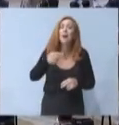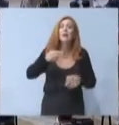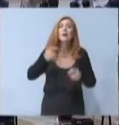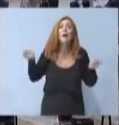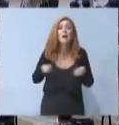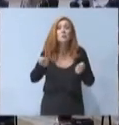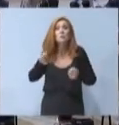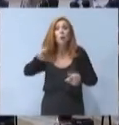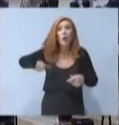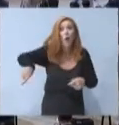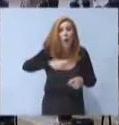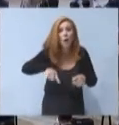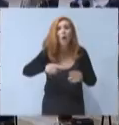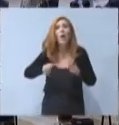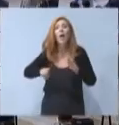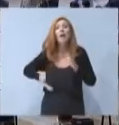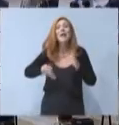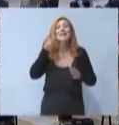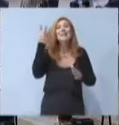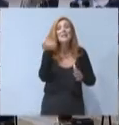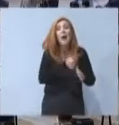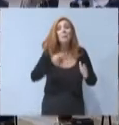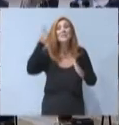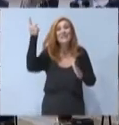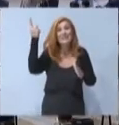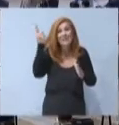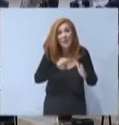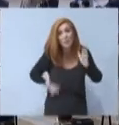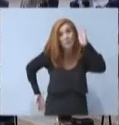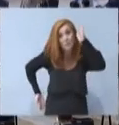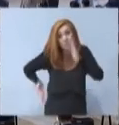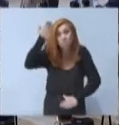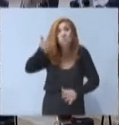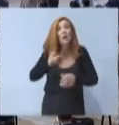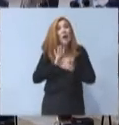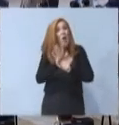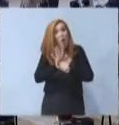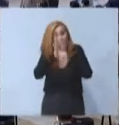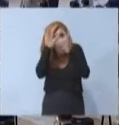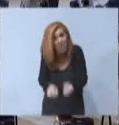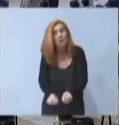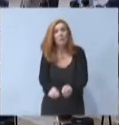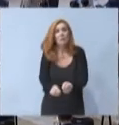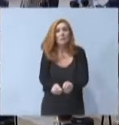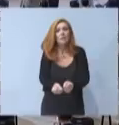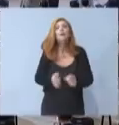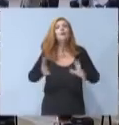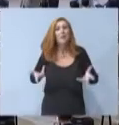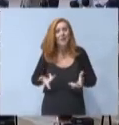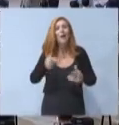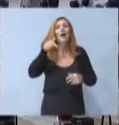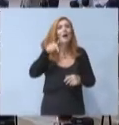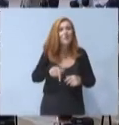έχει αυξηθεί περισσότερο από 4,5% μέσα στην πανδημία. Και μάλιστα, η εξέλιξη αυτή